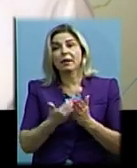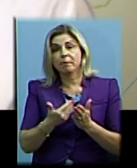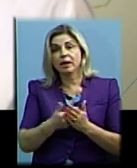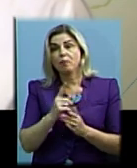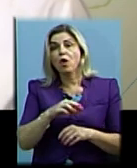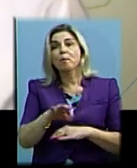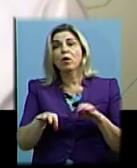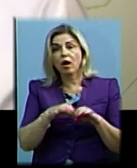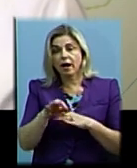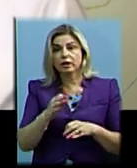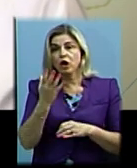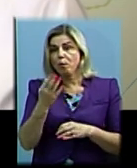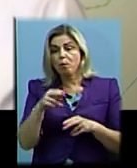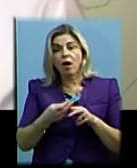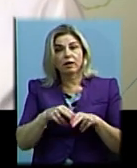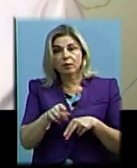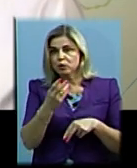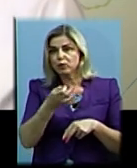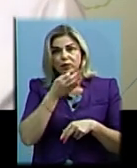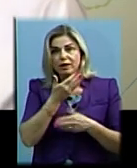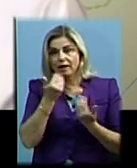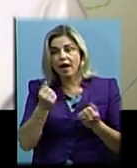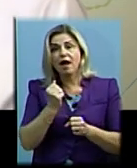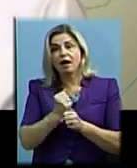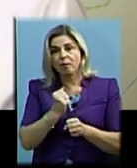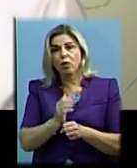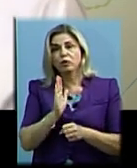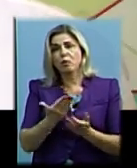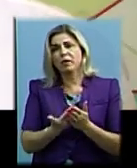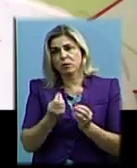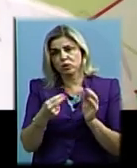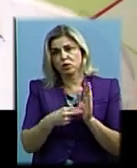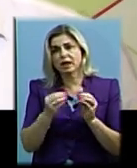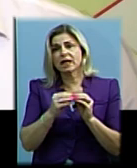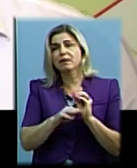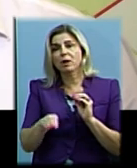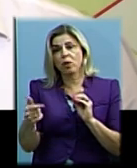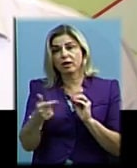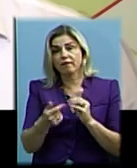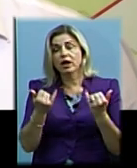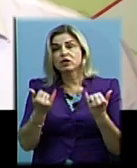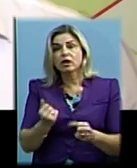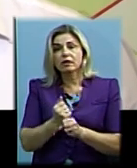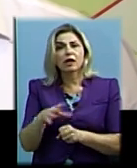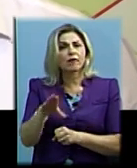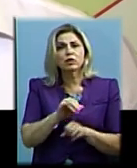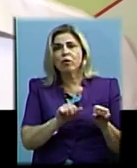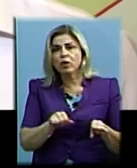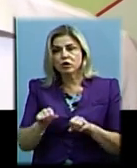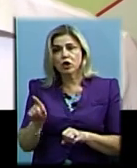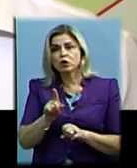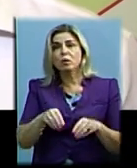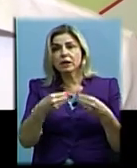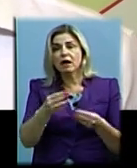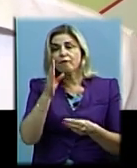ще по цьому немає, роботи будуть біля 10 мільйонів гривень. Ми зараз робимо все можливе для того, щоб пропустити воду,